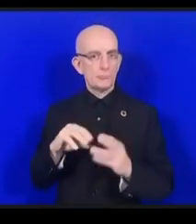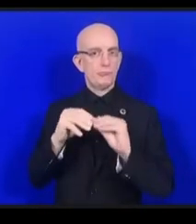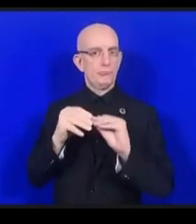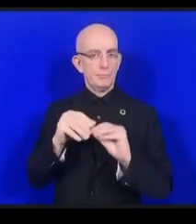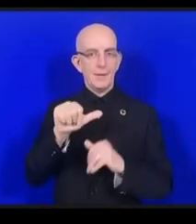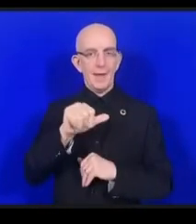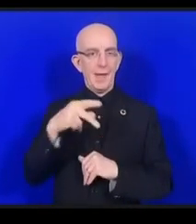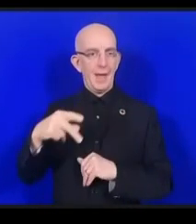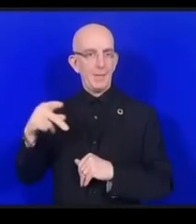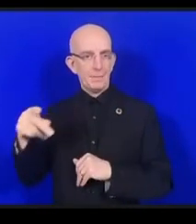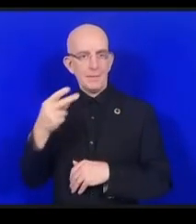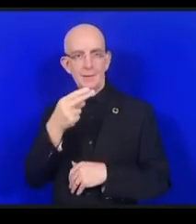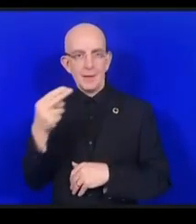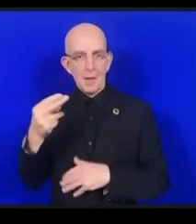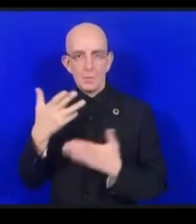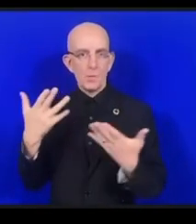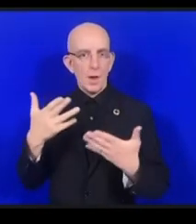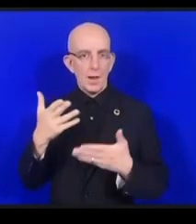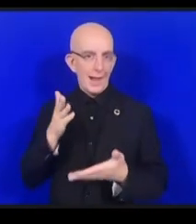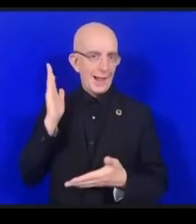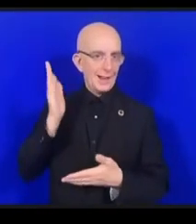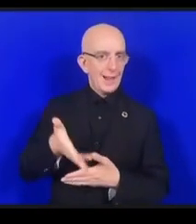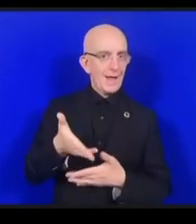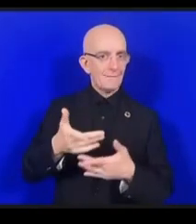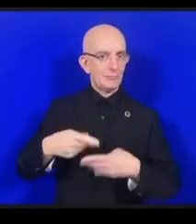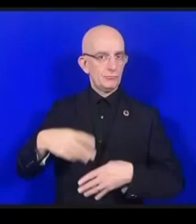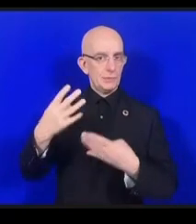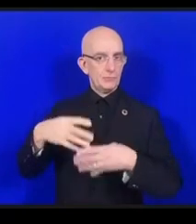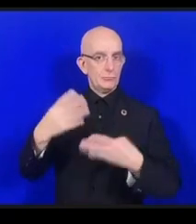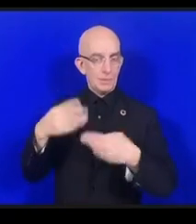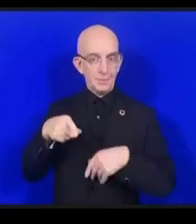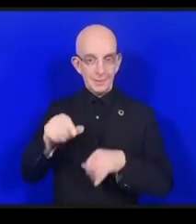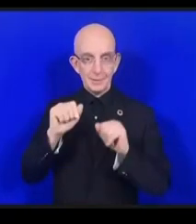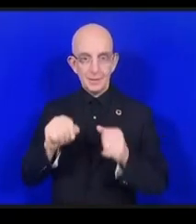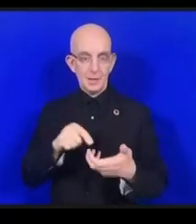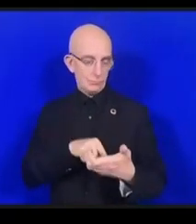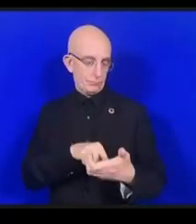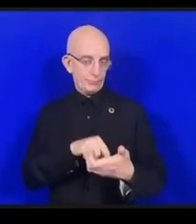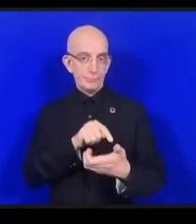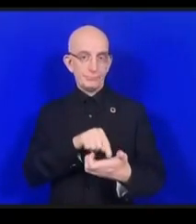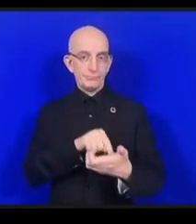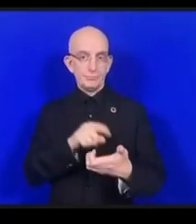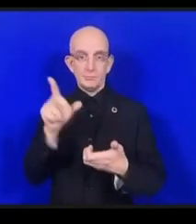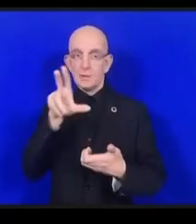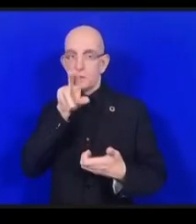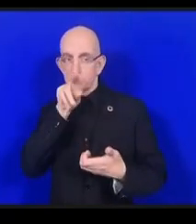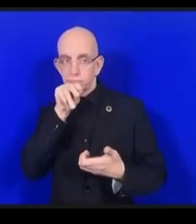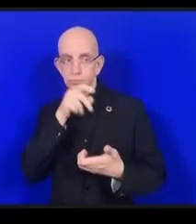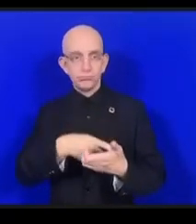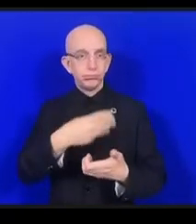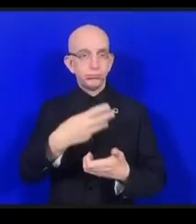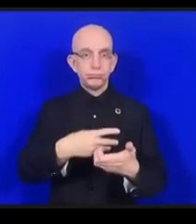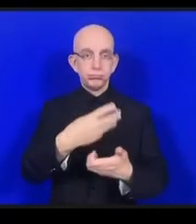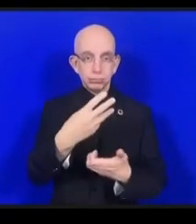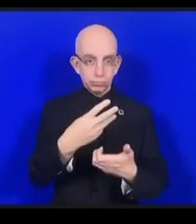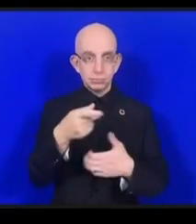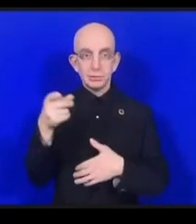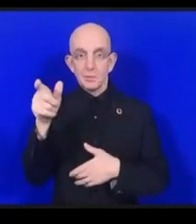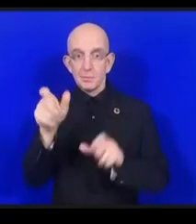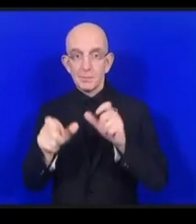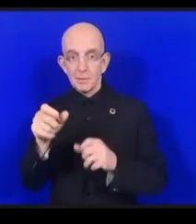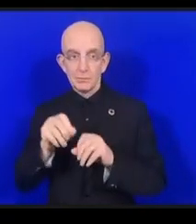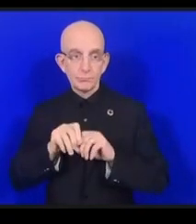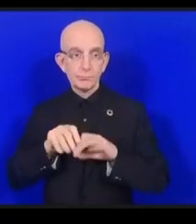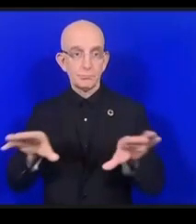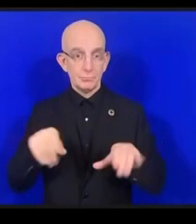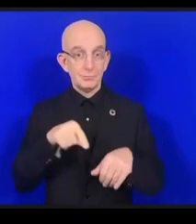fonctionne très bien c'est développé par un ingénieur russe de Google qui est malentendant et puis il